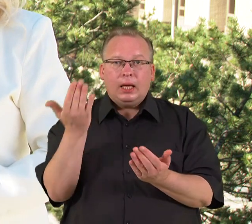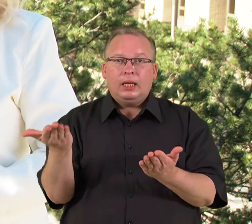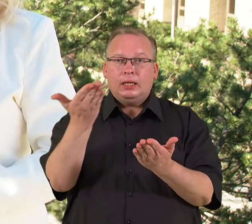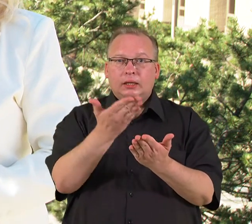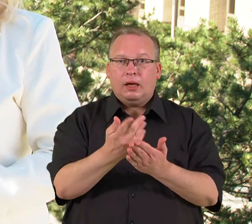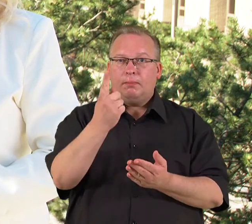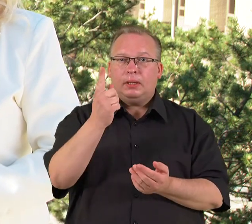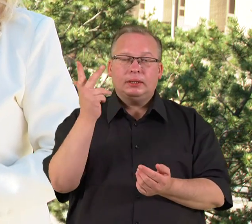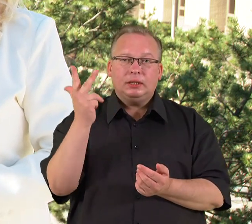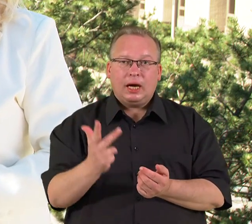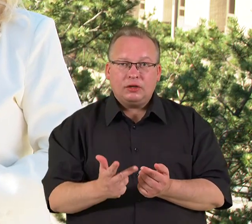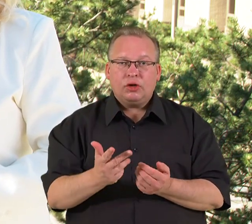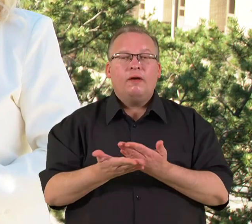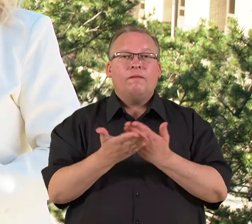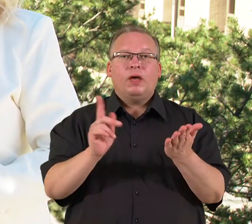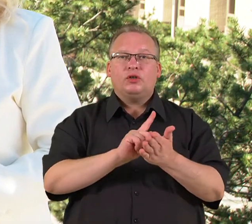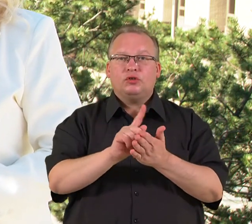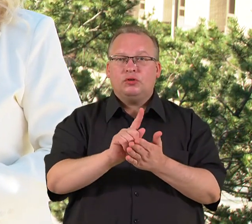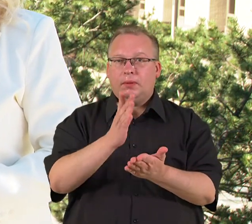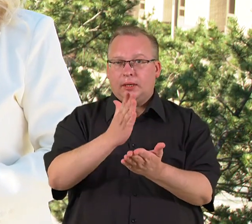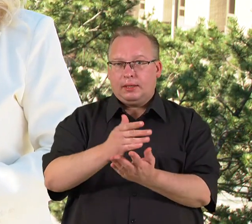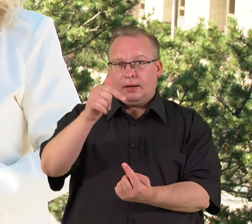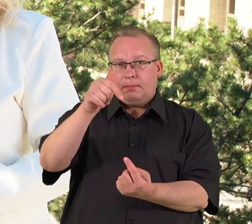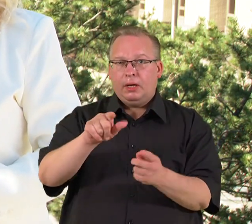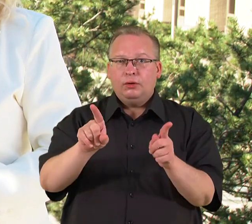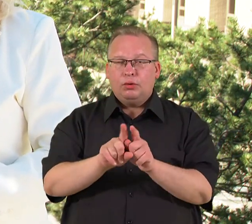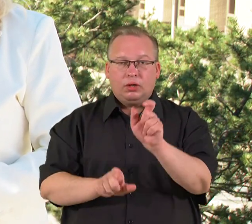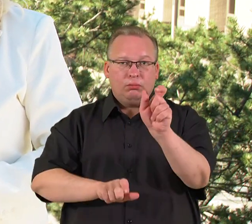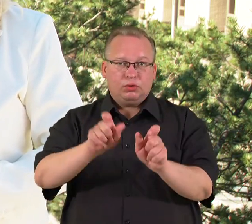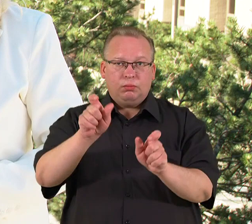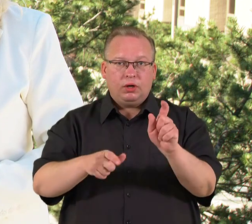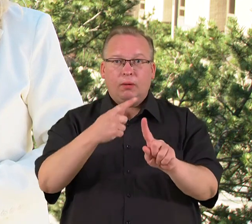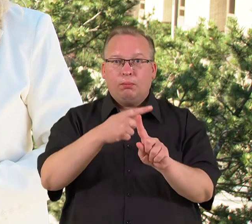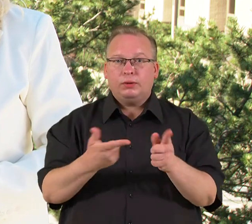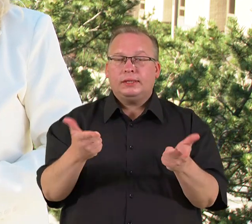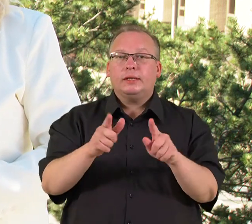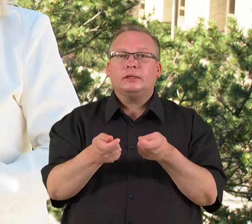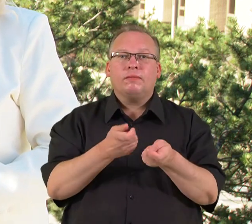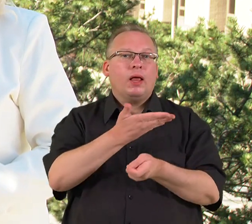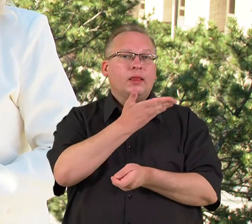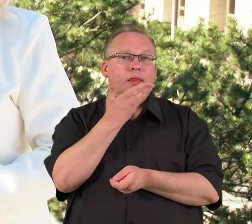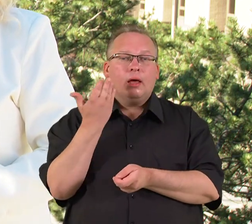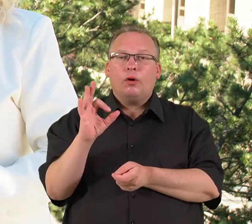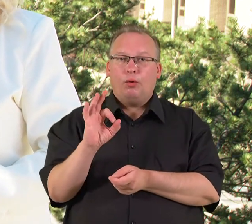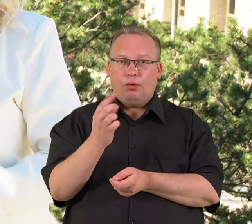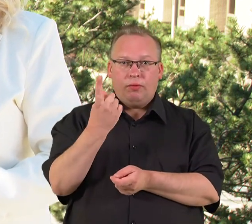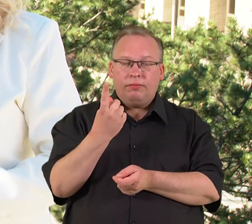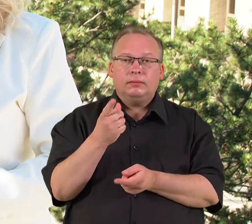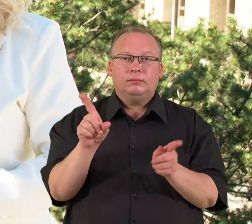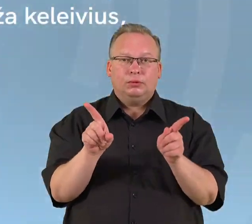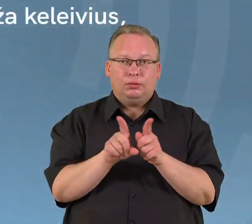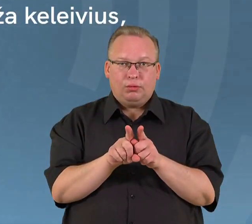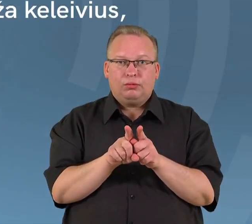tik trečdalis viešojo transporto priemonių yra pritaikytos tokiems keliaiviams, pusėje savivaldybių nėra ne vienos tokios transporto